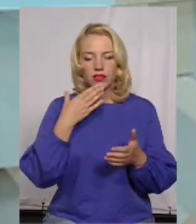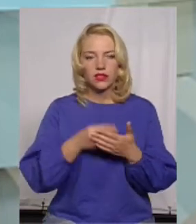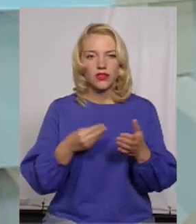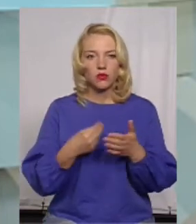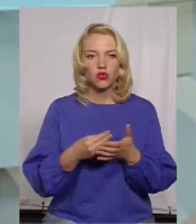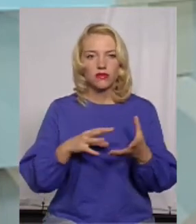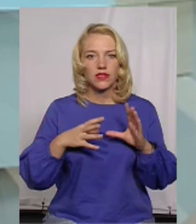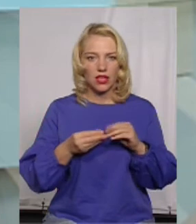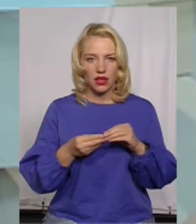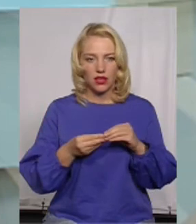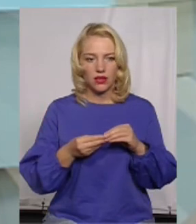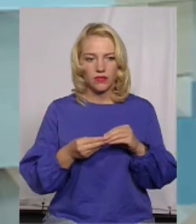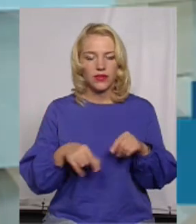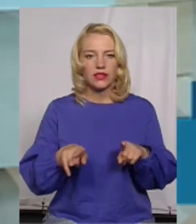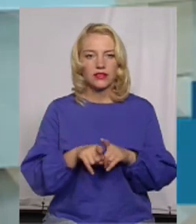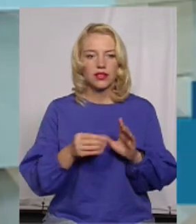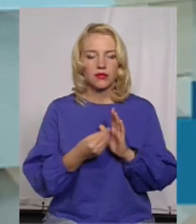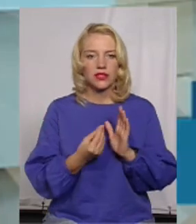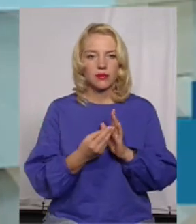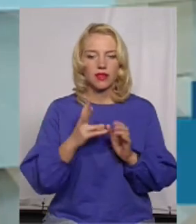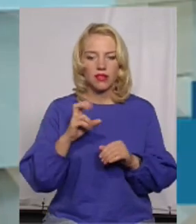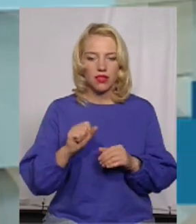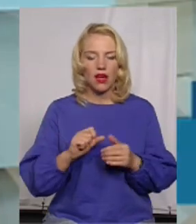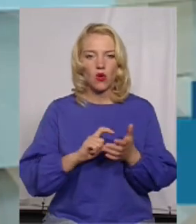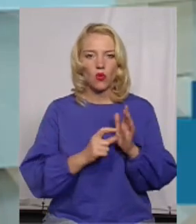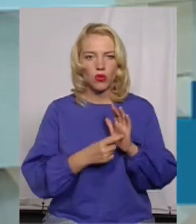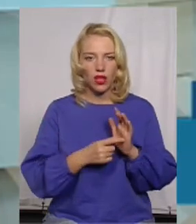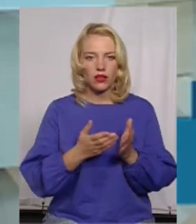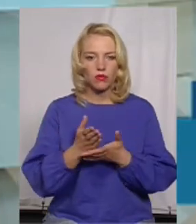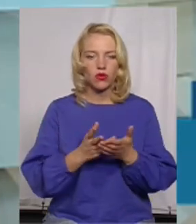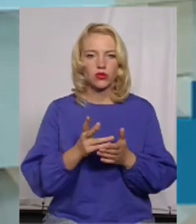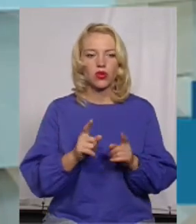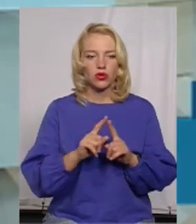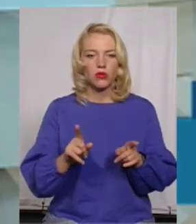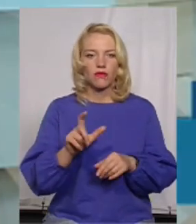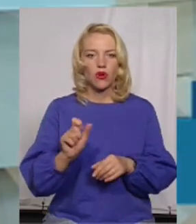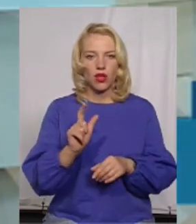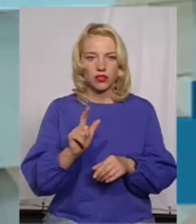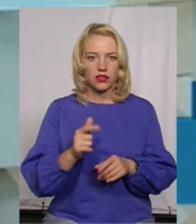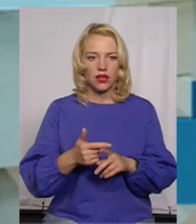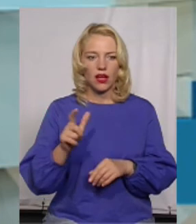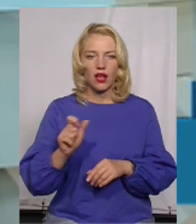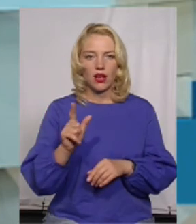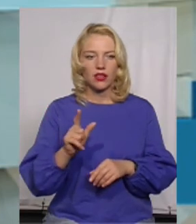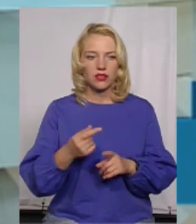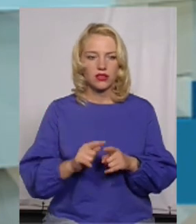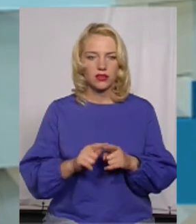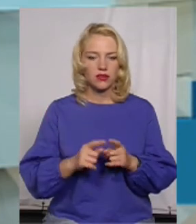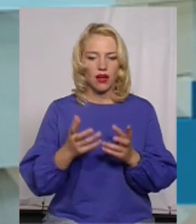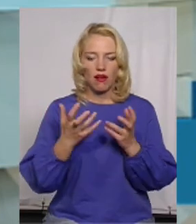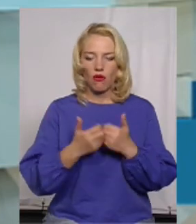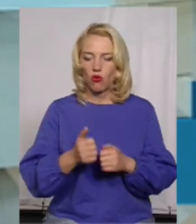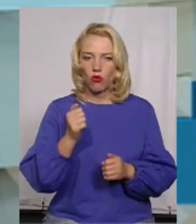бюджет взагалі. Я думаю, що з такими цінами на комунальні послуги, як у нас є, особливо газ. Зараз газ рахують, як би, абсолютно кожен.